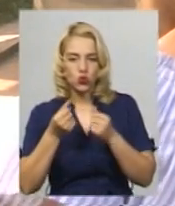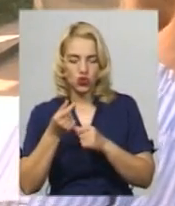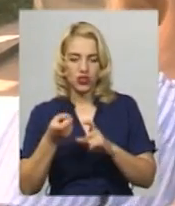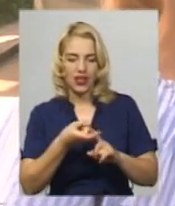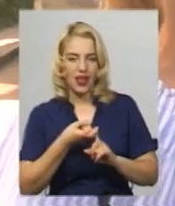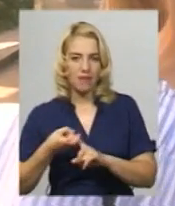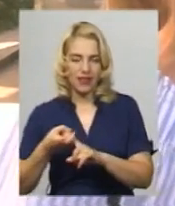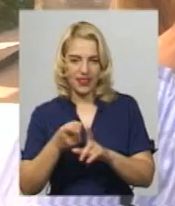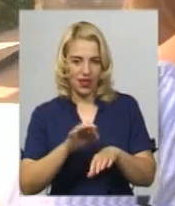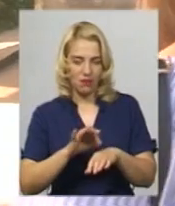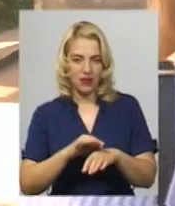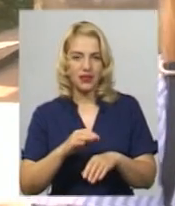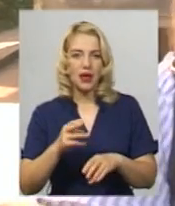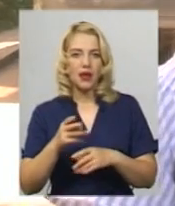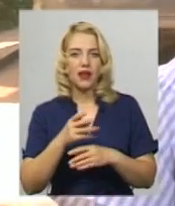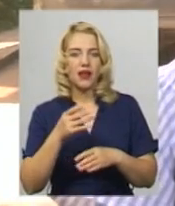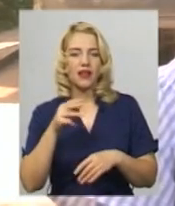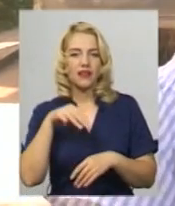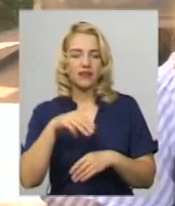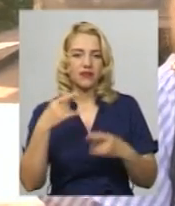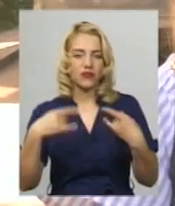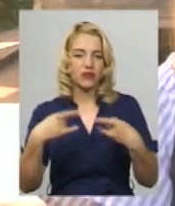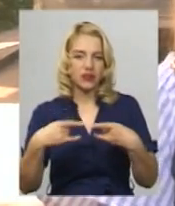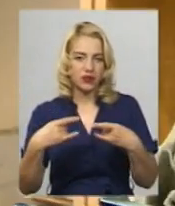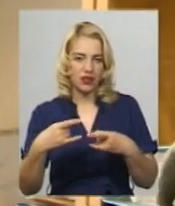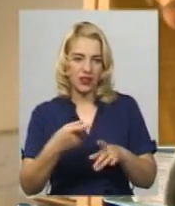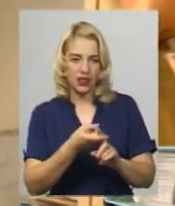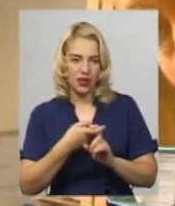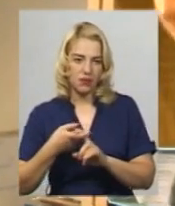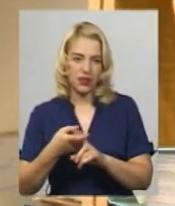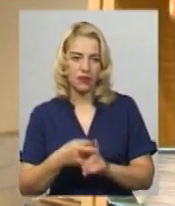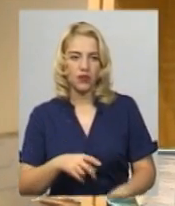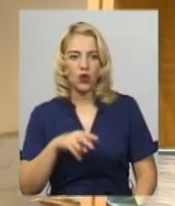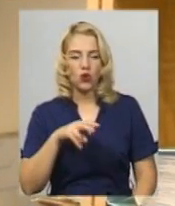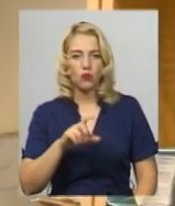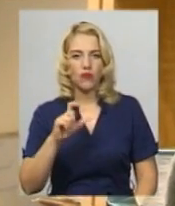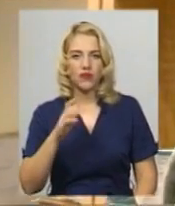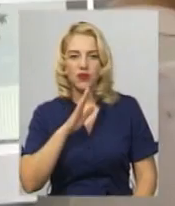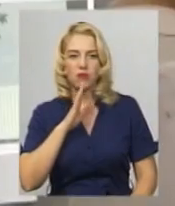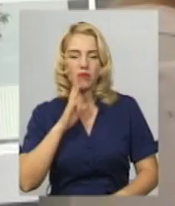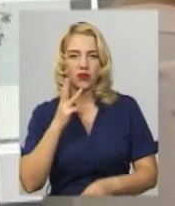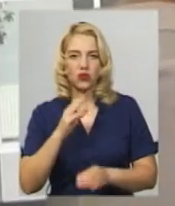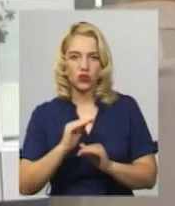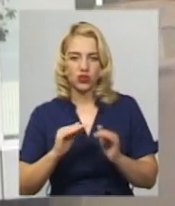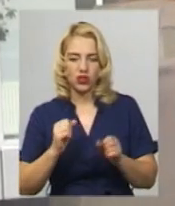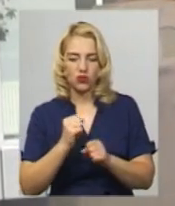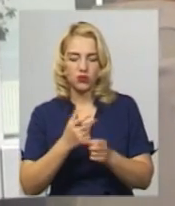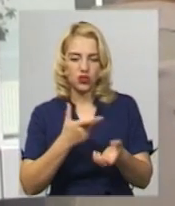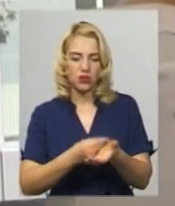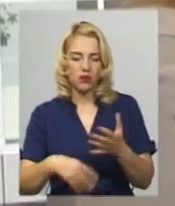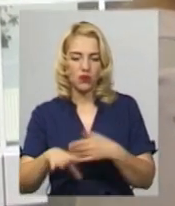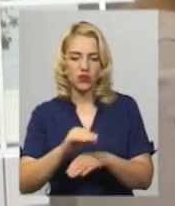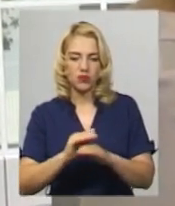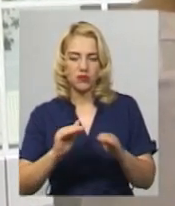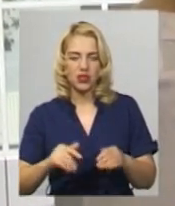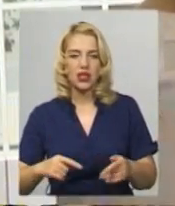Хочеться довіряти уряду, державі, медицині. Любові Ефремова мати трьох дітей. Каже, робить щеплення усім дітям згідно з